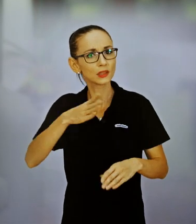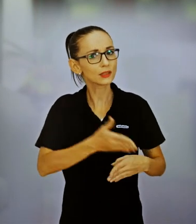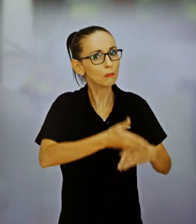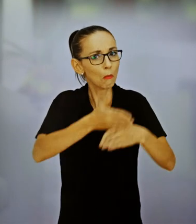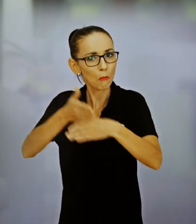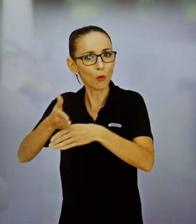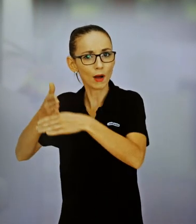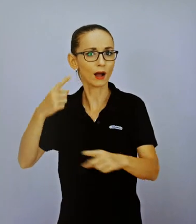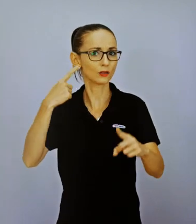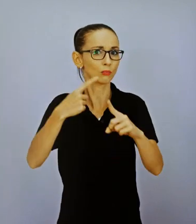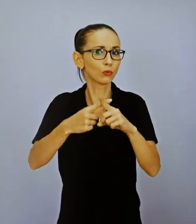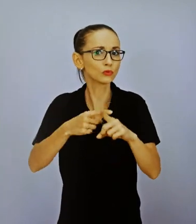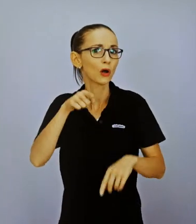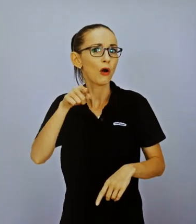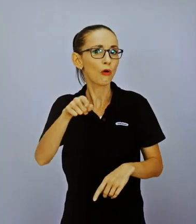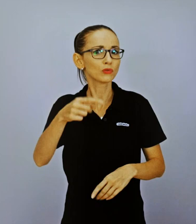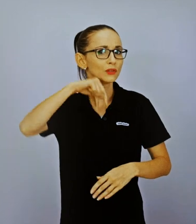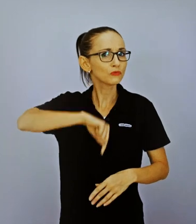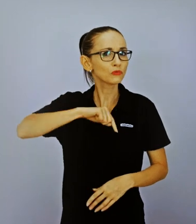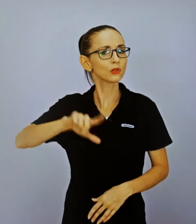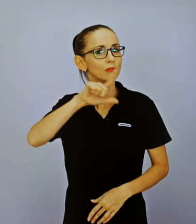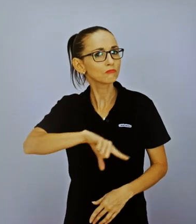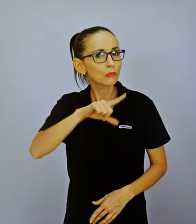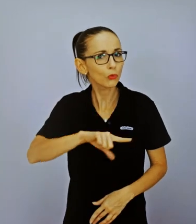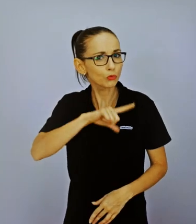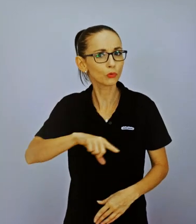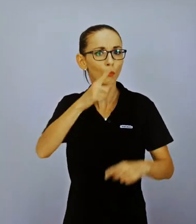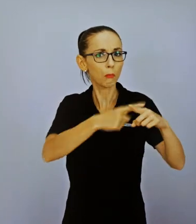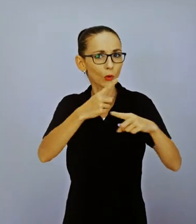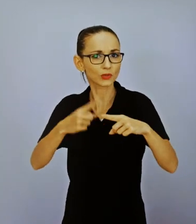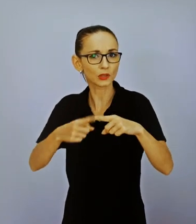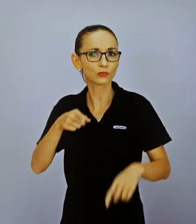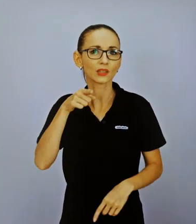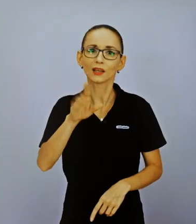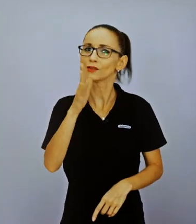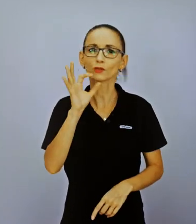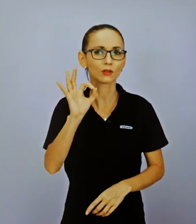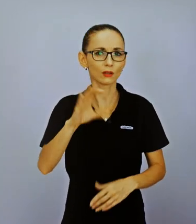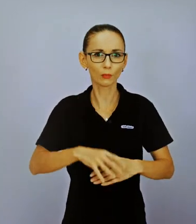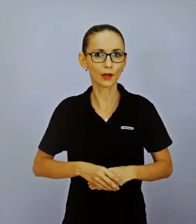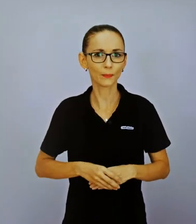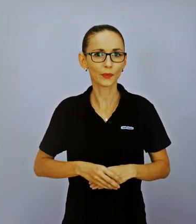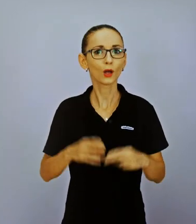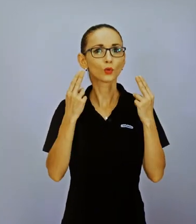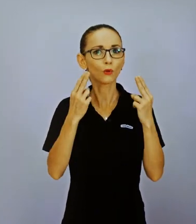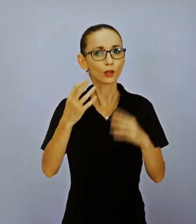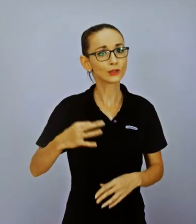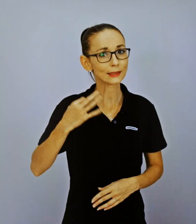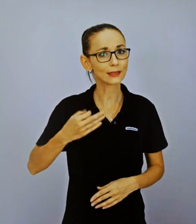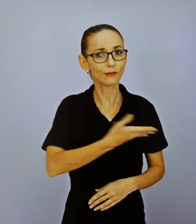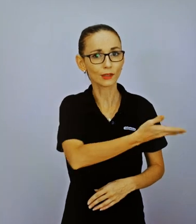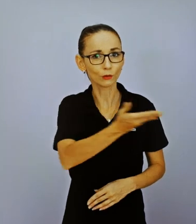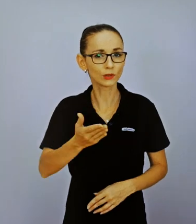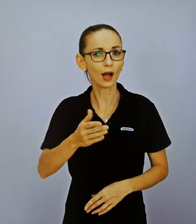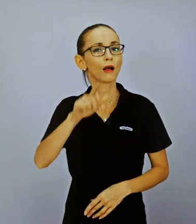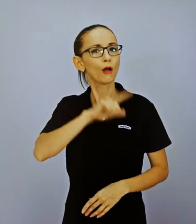v tom zmysel. Problém však nie je len v príliš starostlivých rodičov, ale v nastavení celej